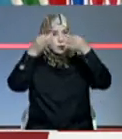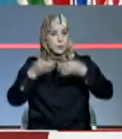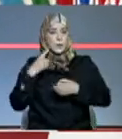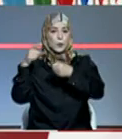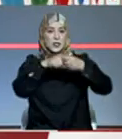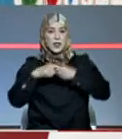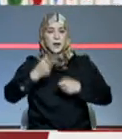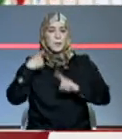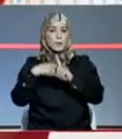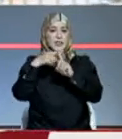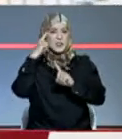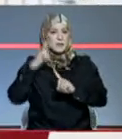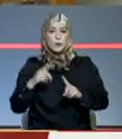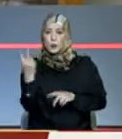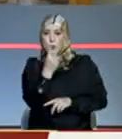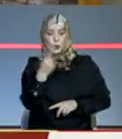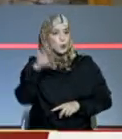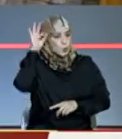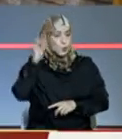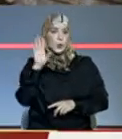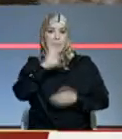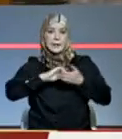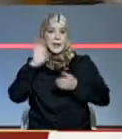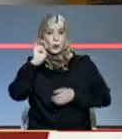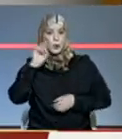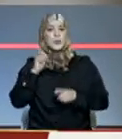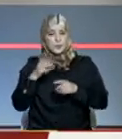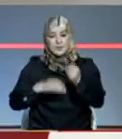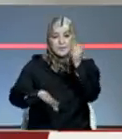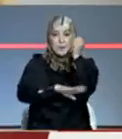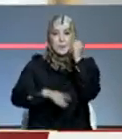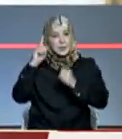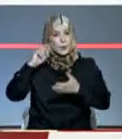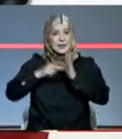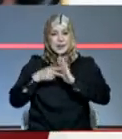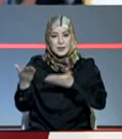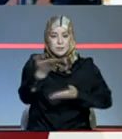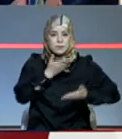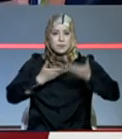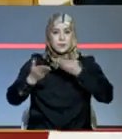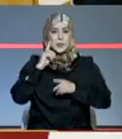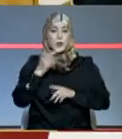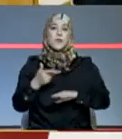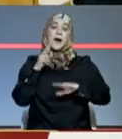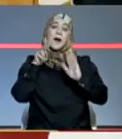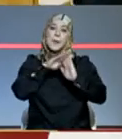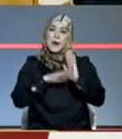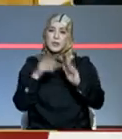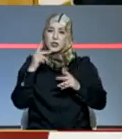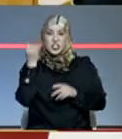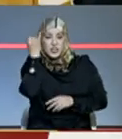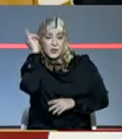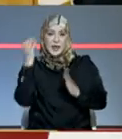الشراكة المميزة القائمة بين الجانبين رافدا أساسيا لتطوير آليات التعاون والتبادل وفق رؤى مبتكرة